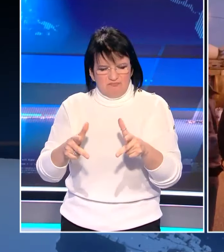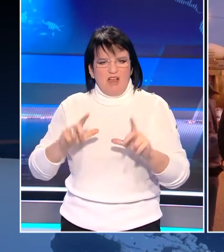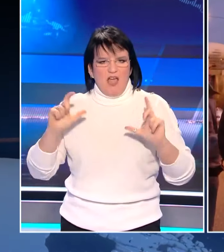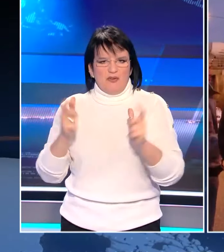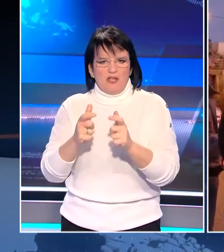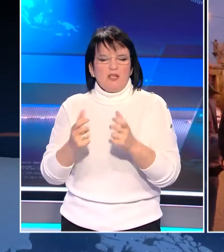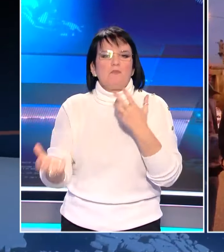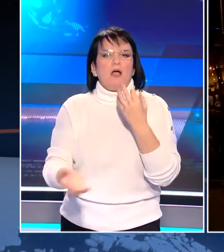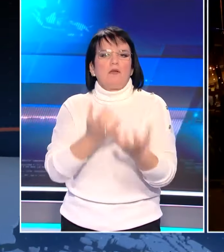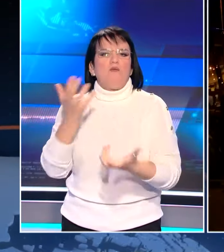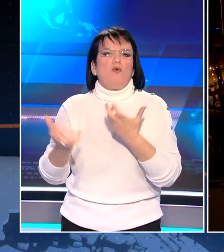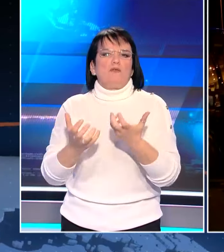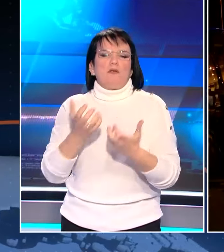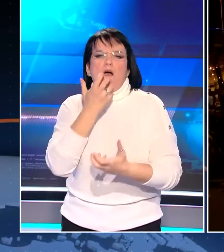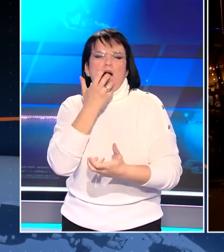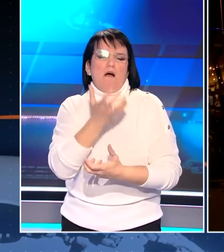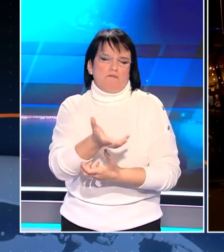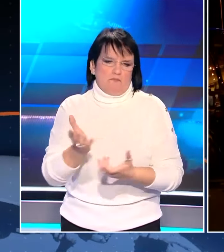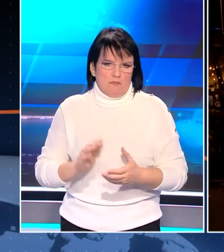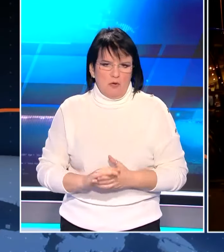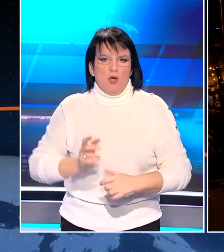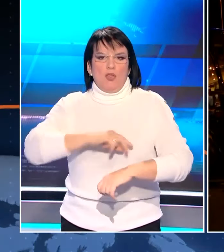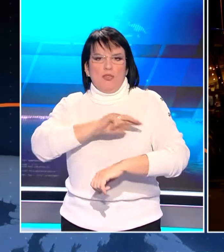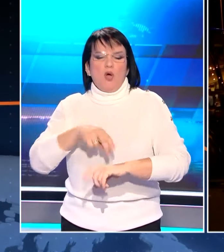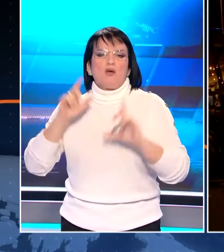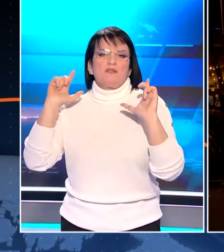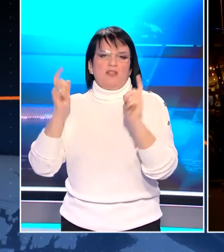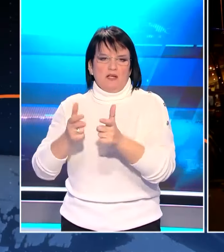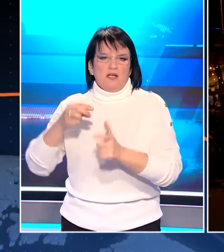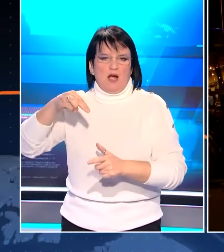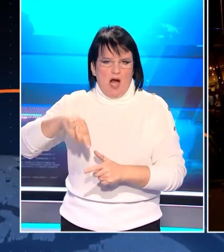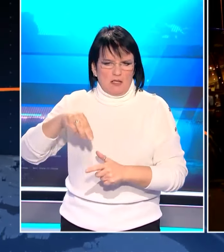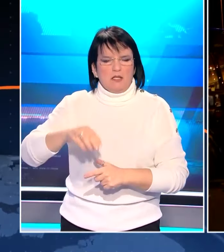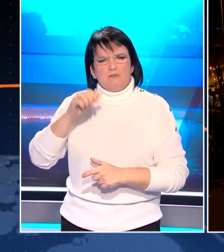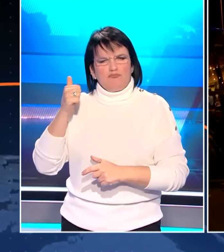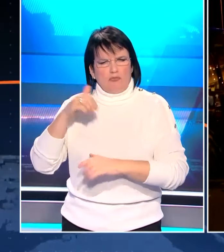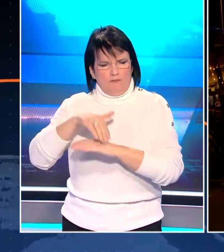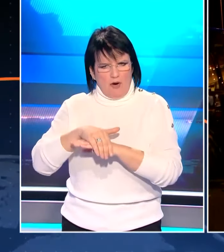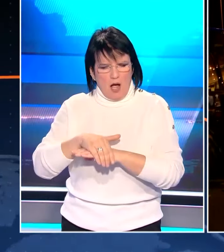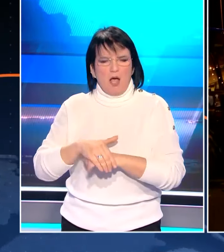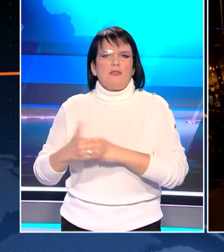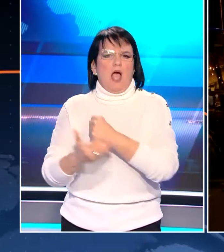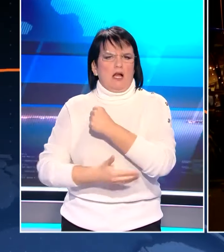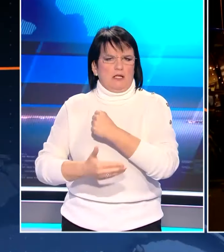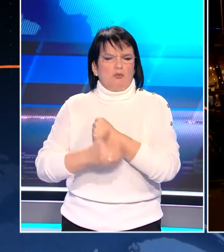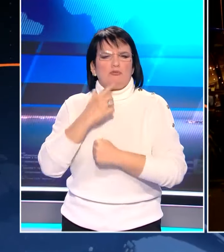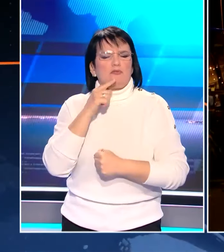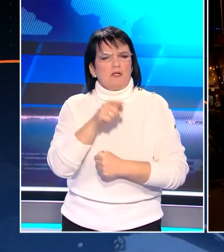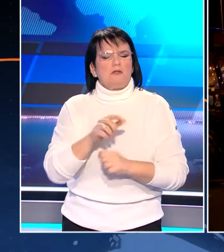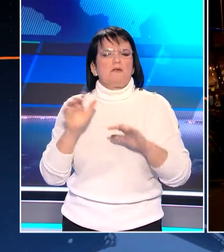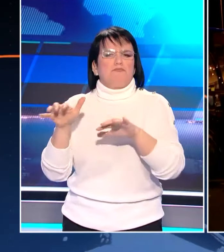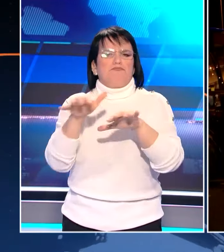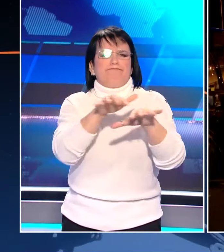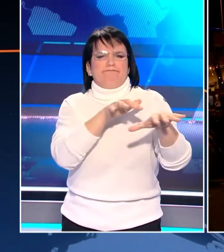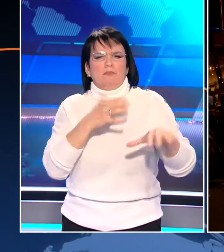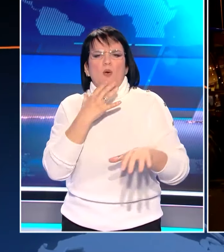και άναψαν φωτιές. Σε δύο ώρα αποκλεισμών της Εθνικής Οδού προχώρησαν και απόψε το βράδυ οι αγρότες της Χαλκιδικής συνεχίσουν δυναμικά τις